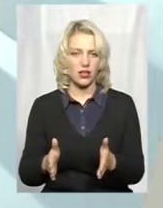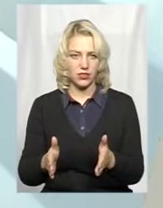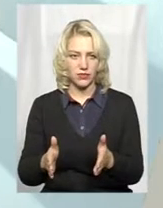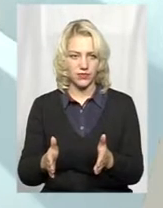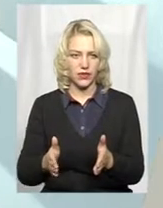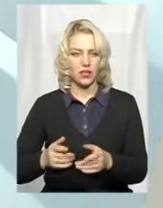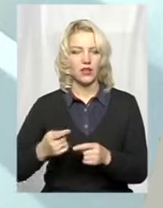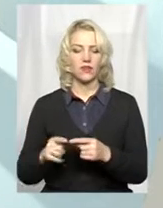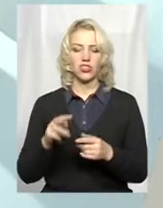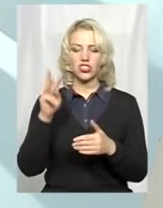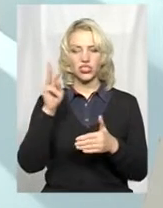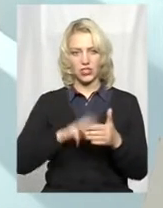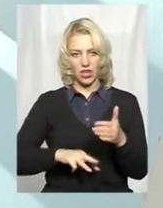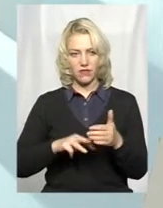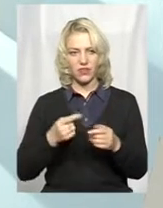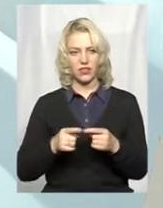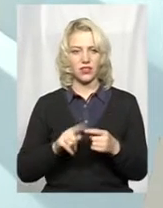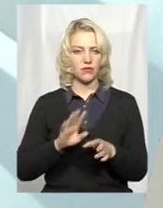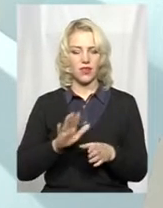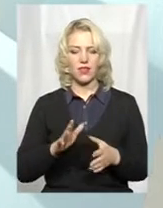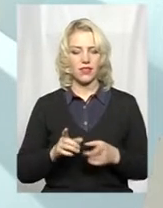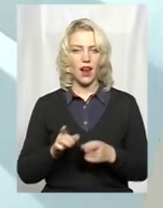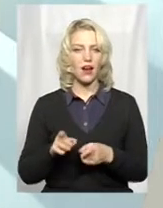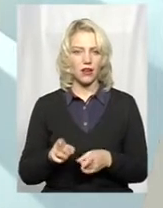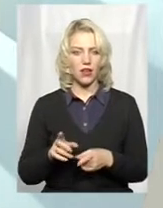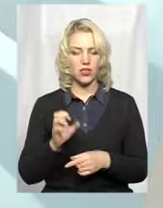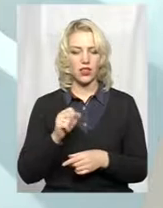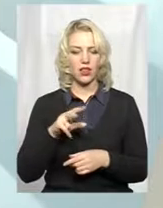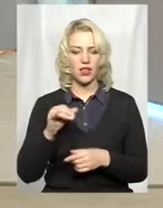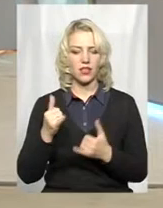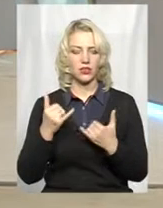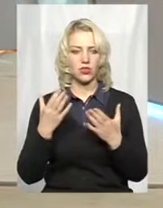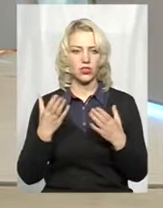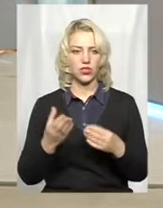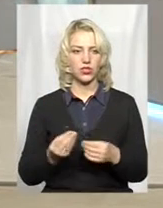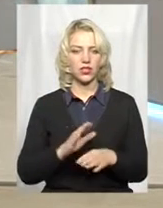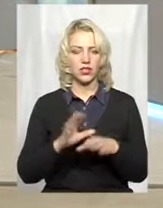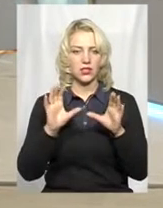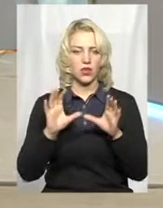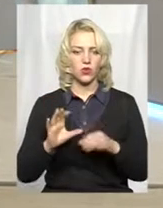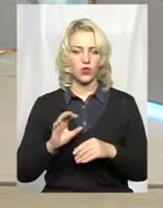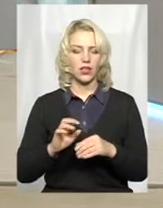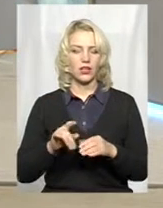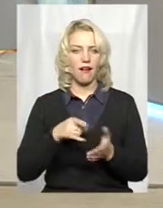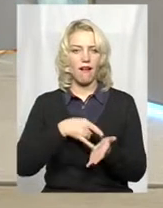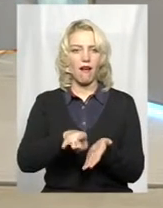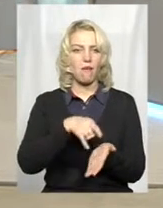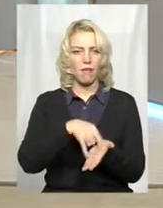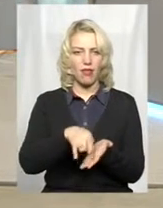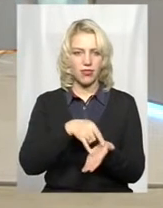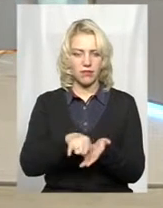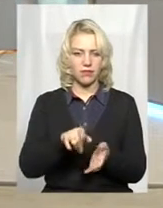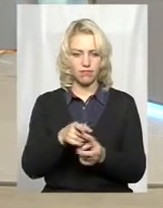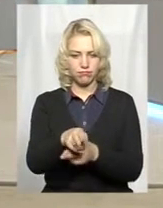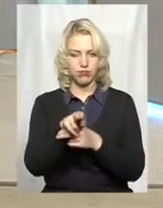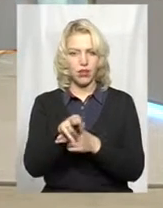скажімо, штрафами і покараннями їх не налякаєш. Але на сьогоднішній незаконне добування кабанат – це порядка 40 тисяч,